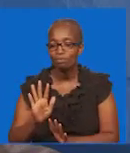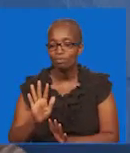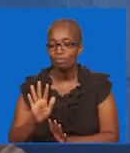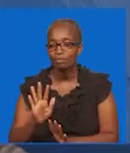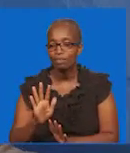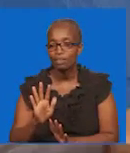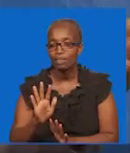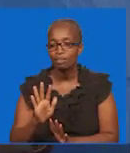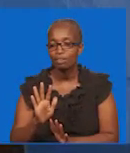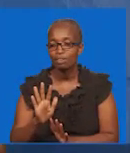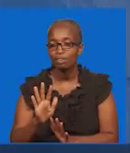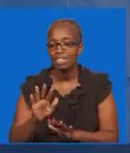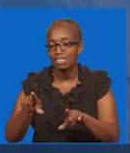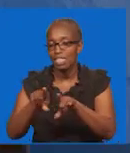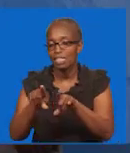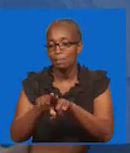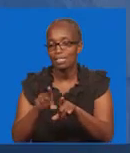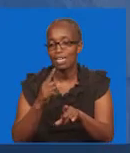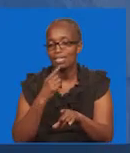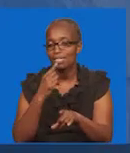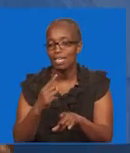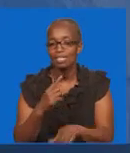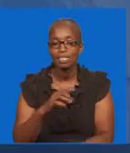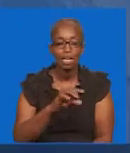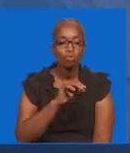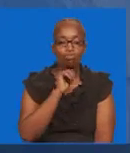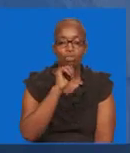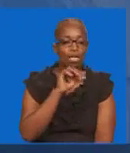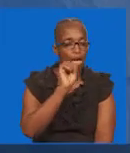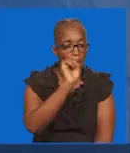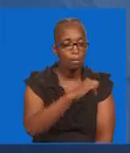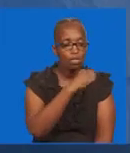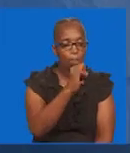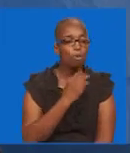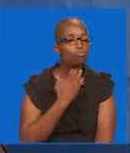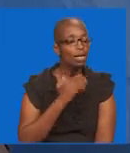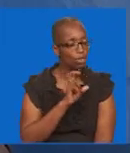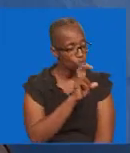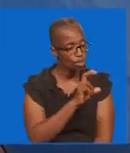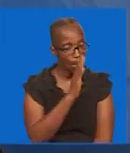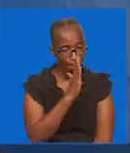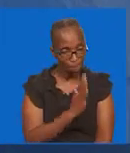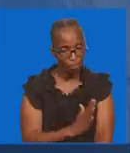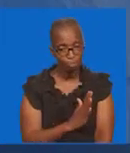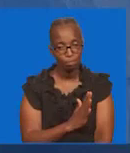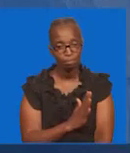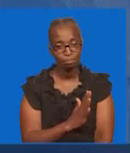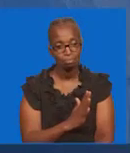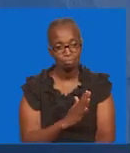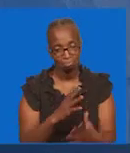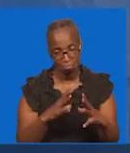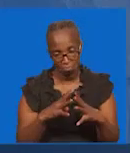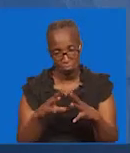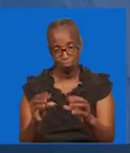kupotea Tuki watu na waona It's like say that We cannot just let someone Be distracted On your presence